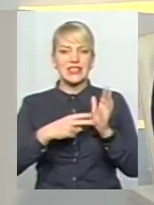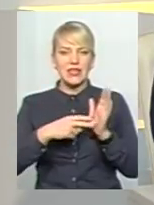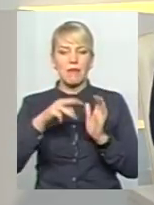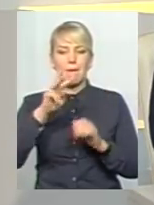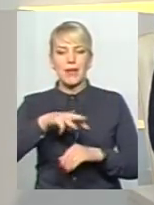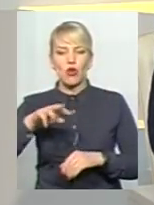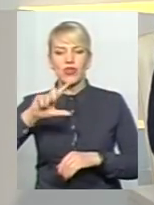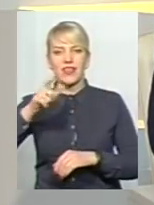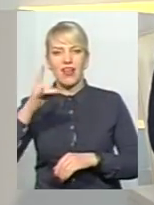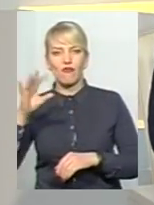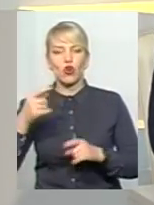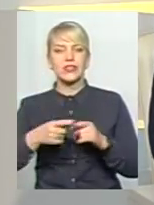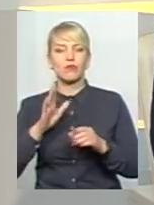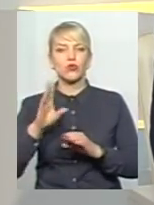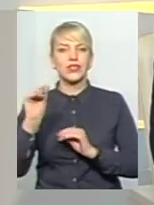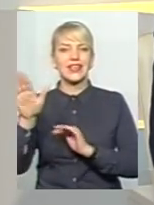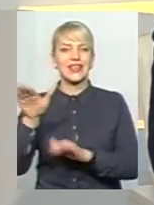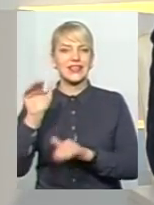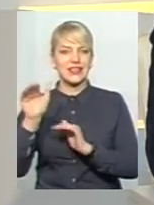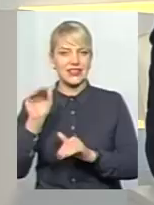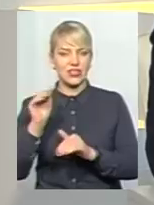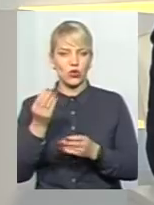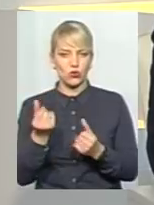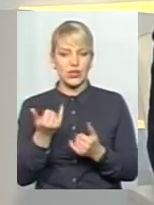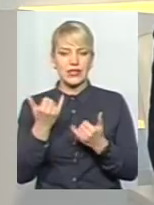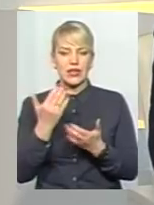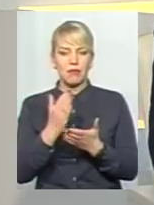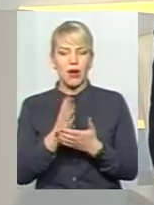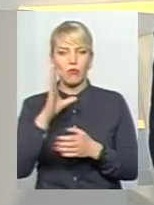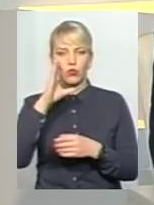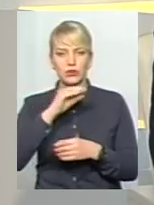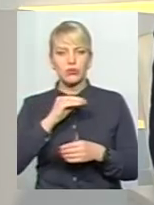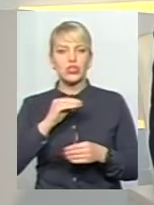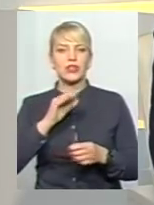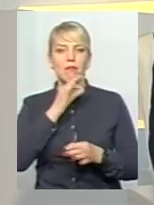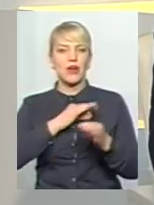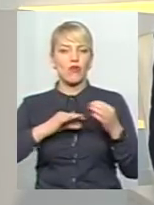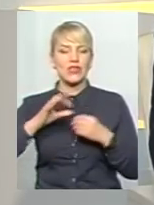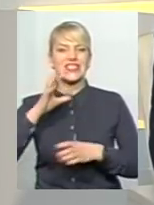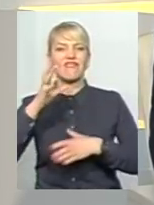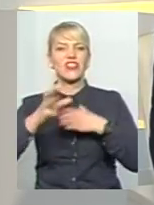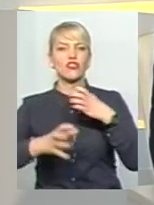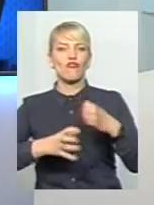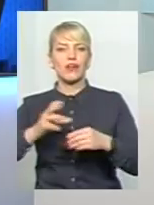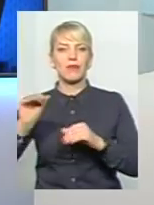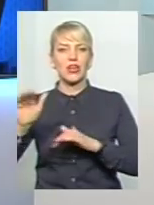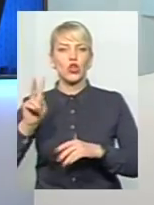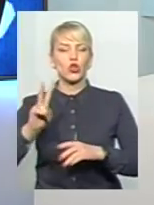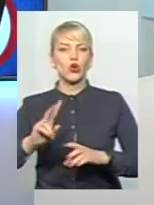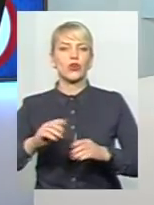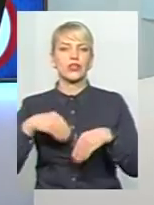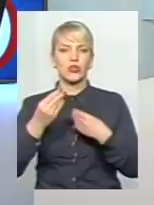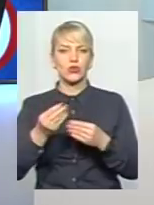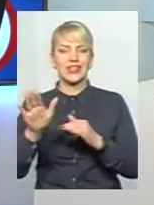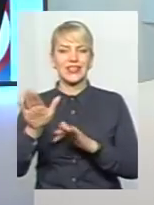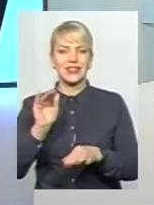Це будуть кредитні кошти. Наразі ми маємо дуже успішні переговори з світовими серйозними кредиторами, які кредитують весь світ під